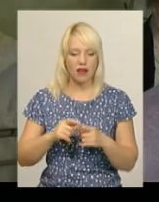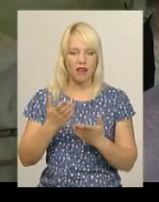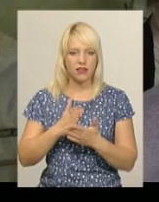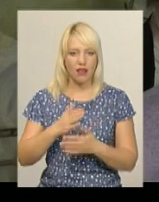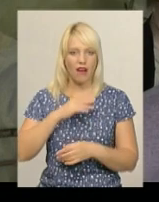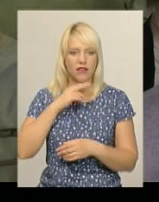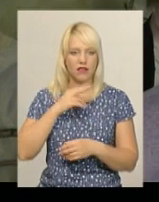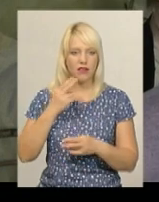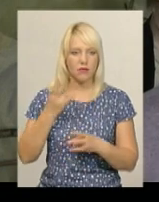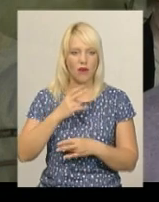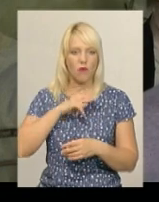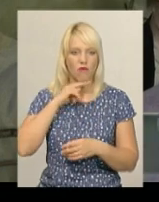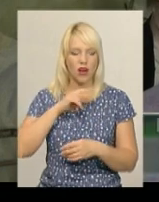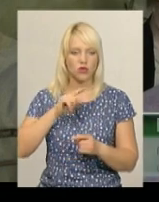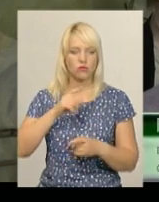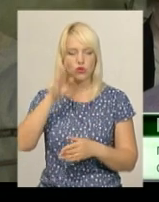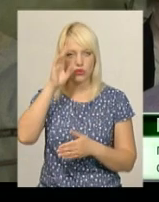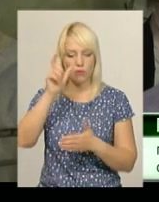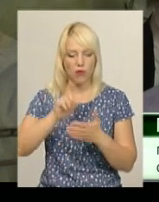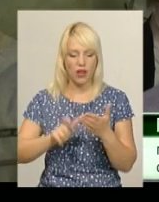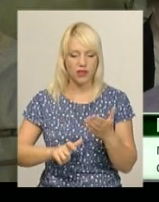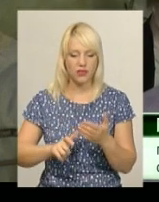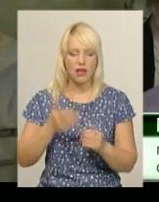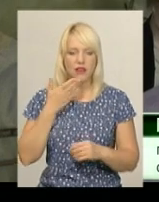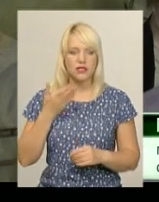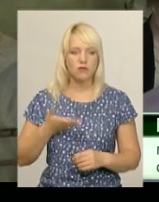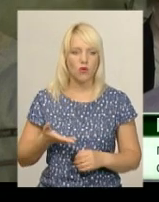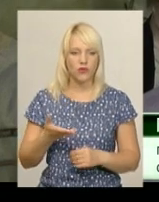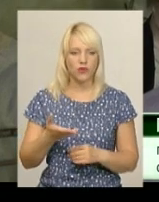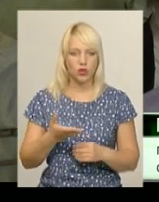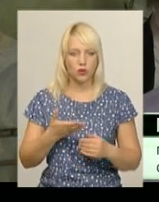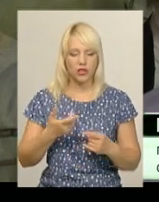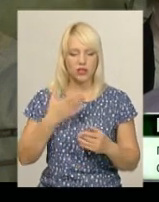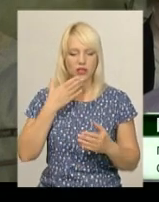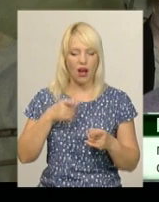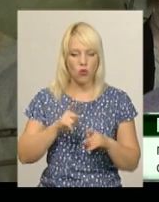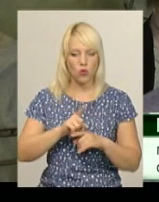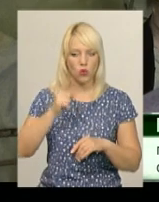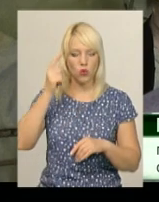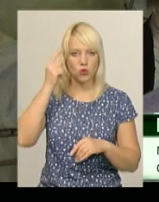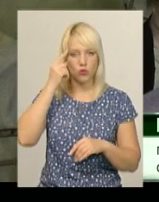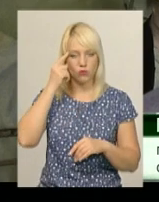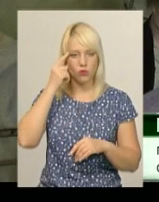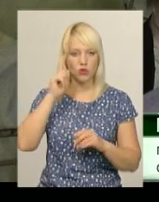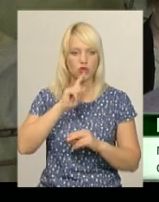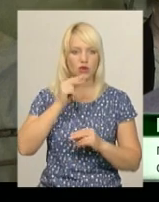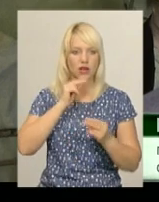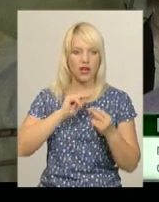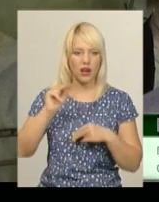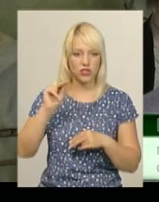поет сповідує таку думку, що краще в літературу –